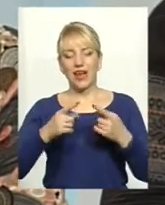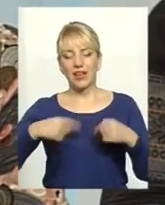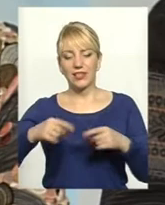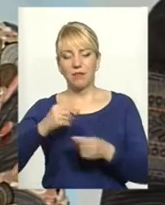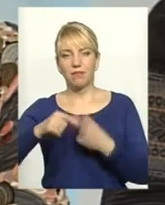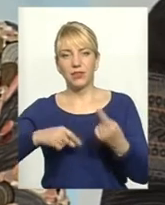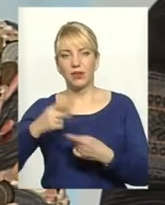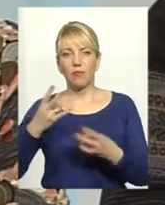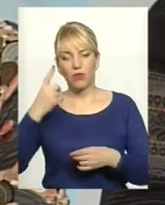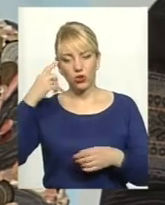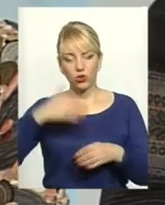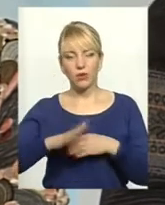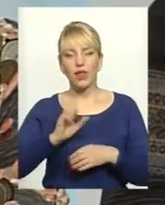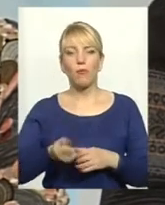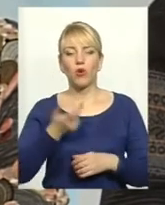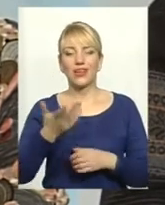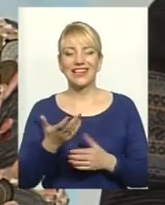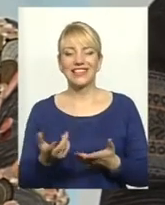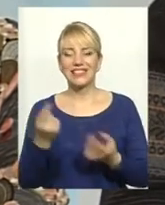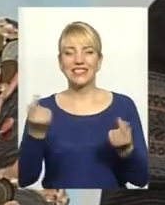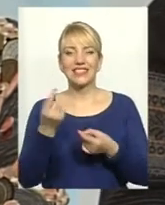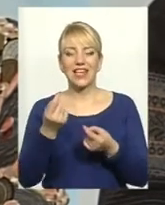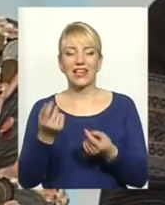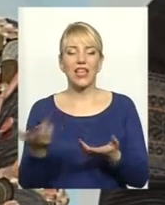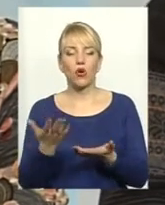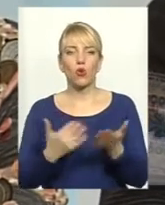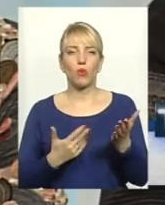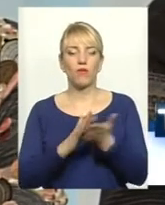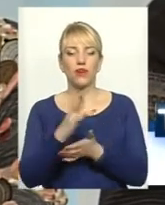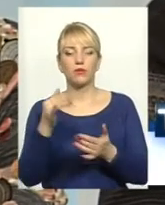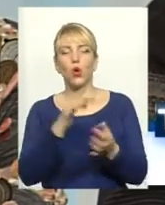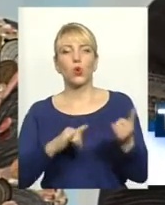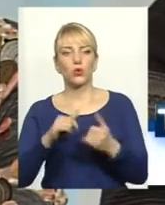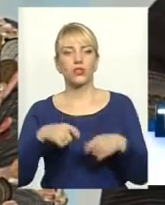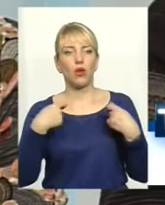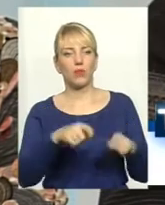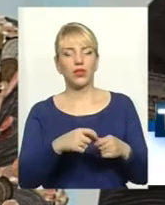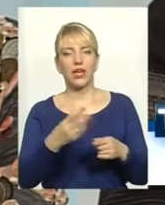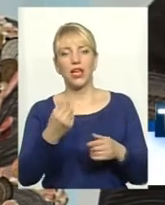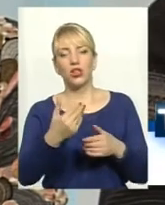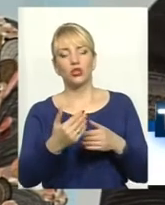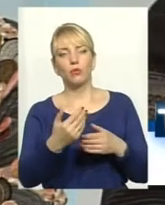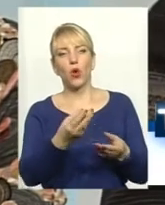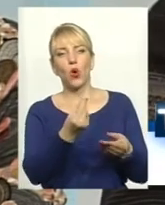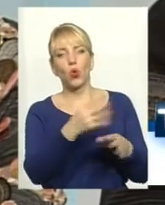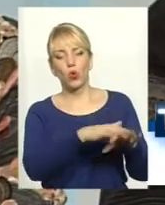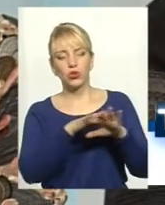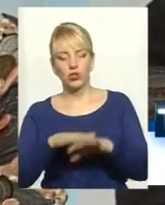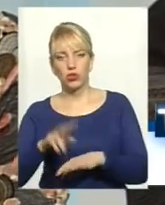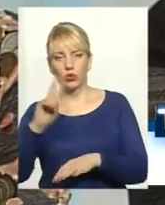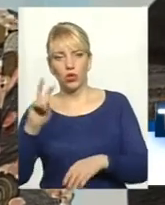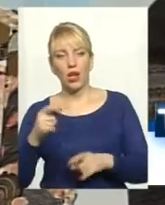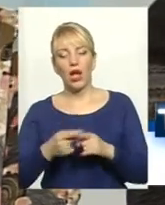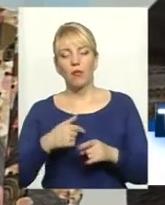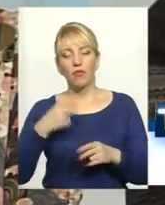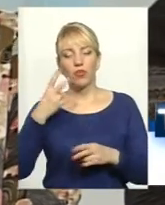тільки про кількість того зерна, яку ми виростемо, і кудась його продамо, і зайде якась валюта в Україну, а про тих людей, які в